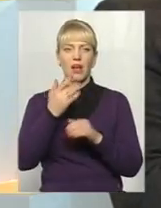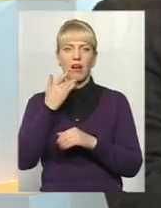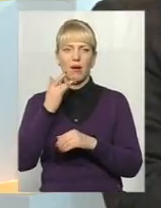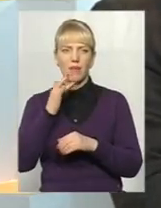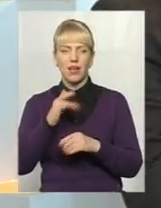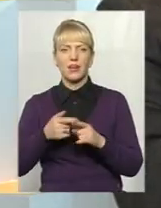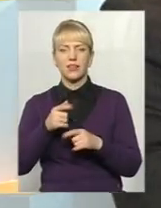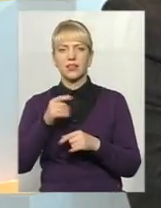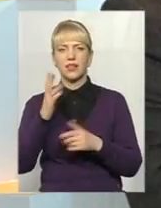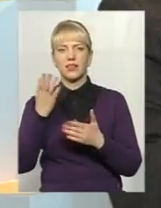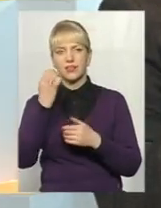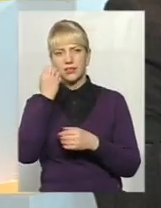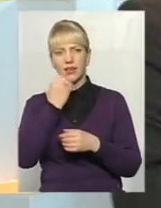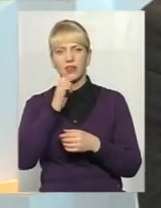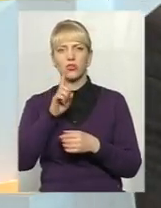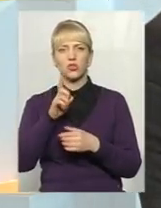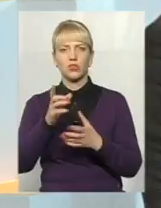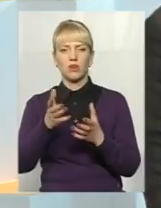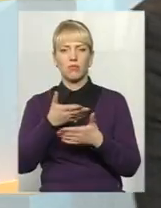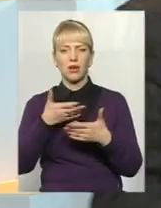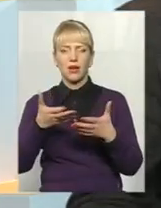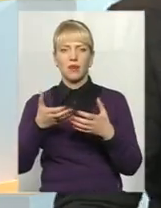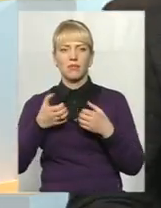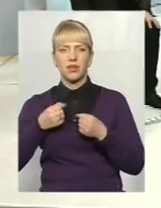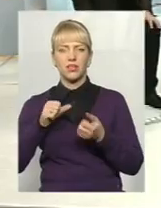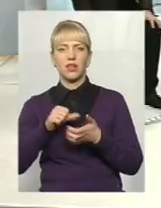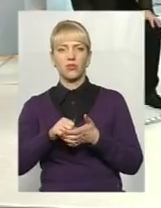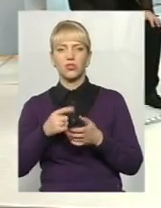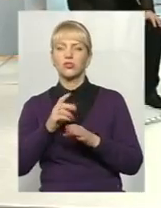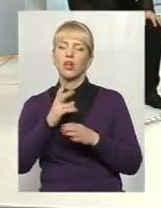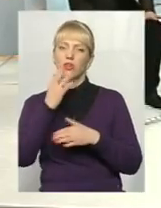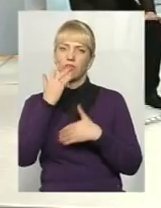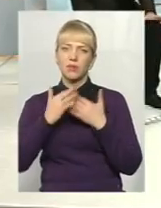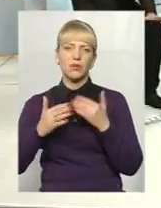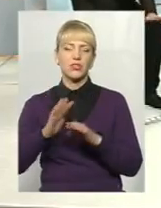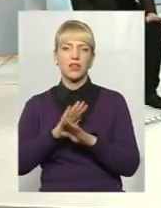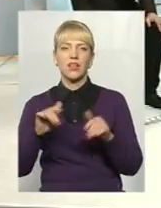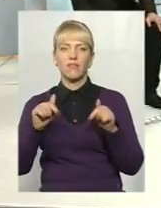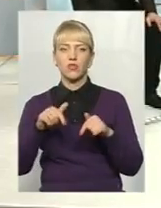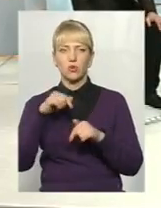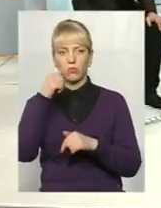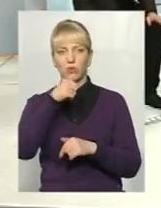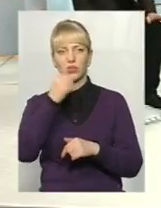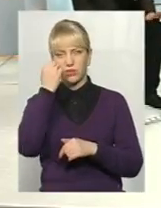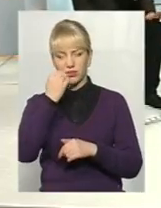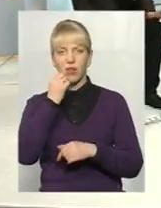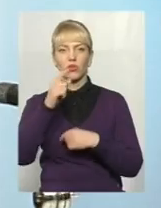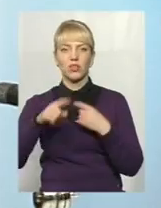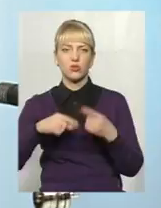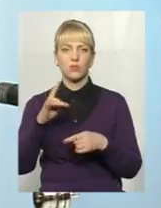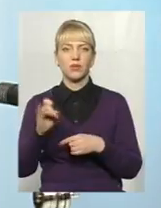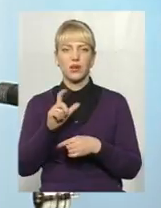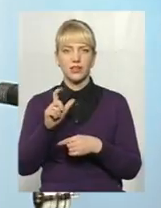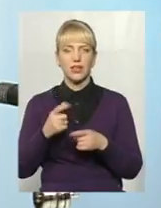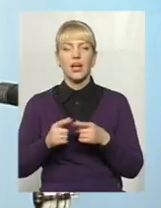Америки, де нам дякують, що ми прийняли участь в цьому. Ну, не в цьому році. Дякуємо наступного разу. Так, так. Але